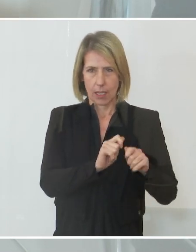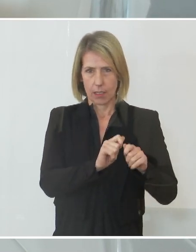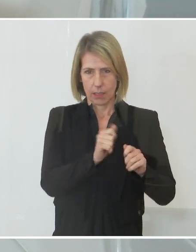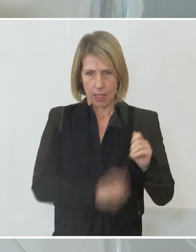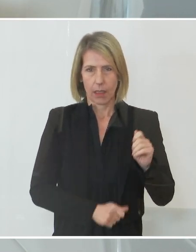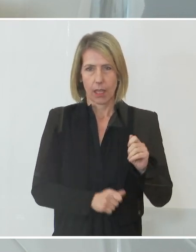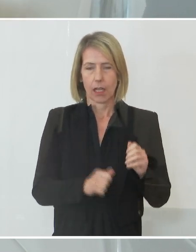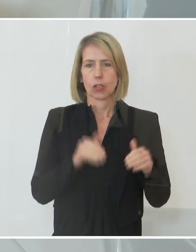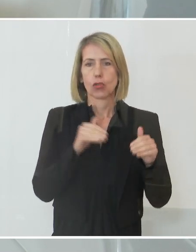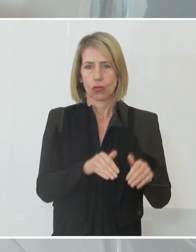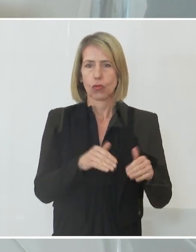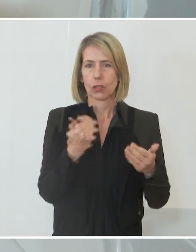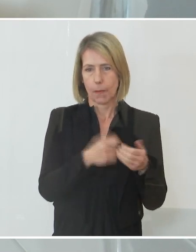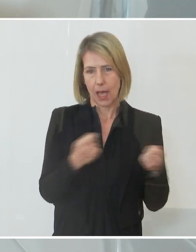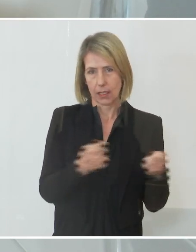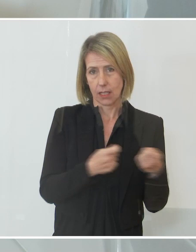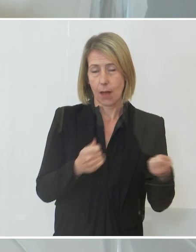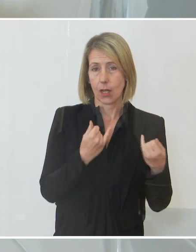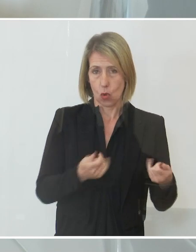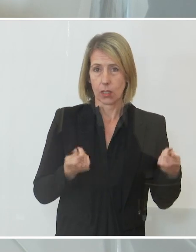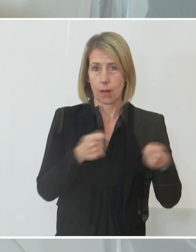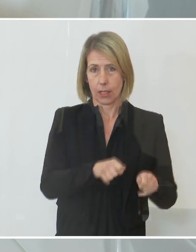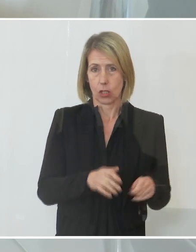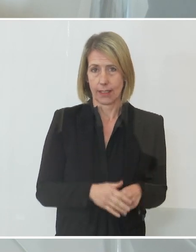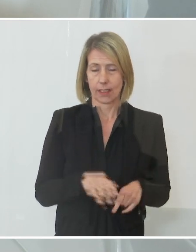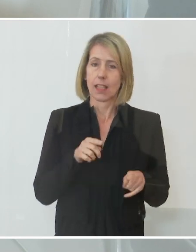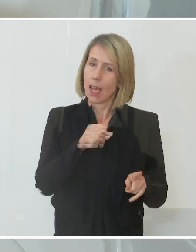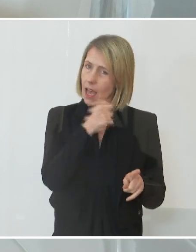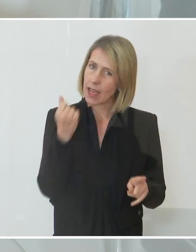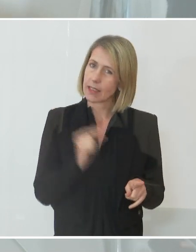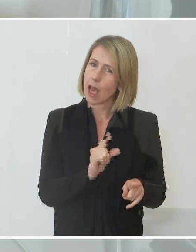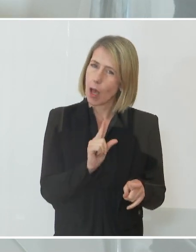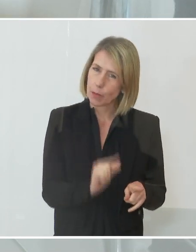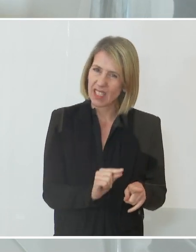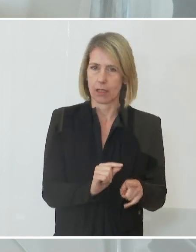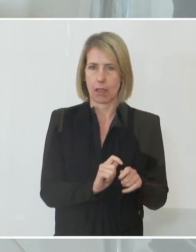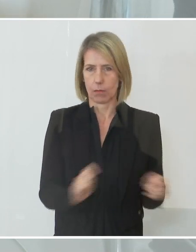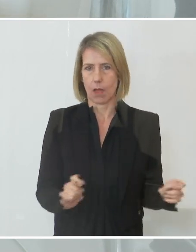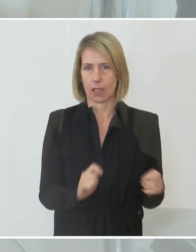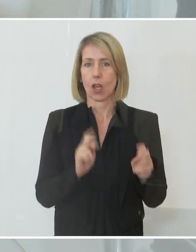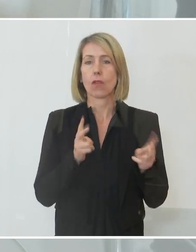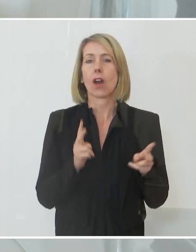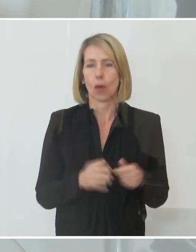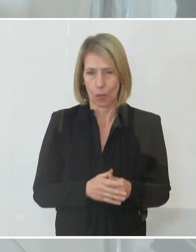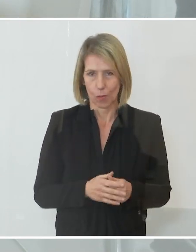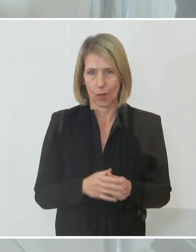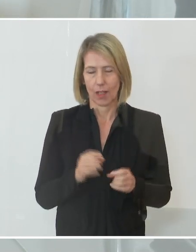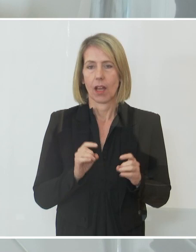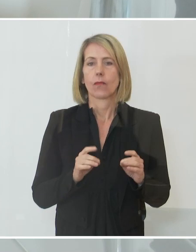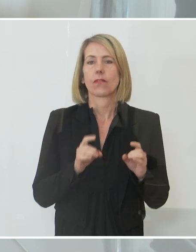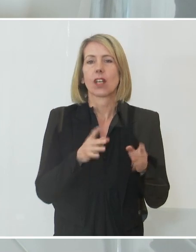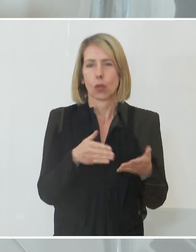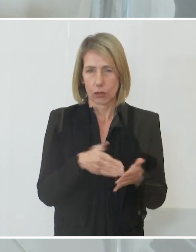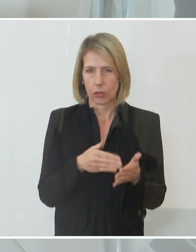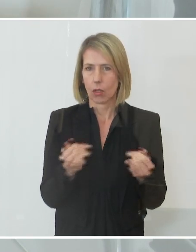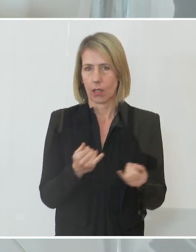nahmen zu beschließen. Und ich sage bewusst Mindeststandard an Schutzmaßnahmen. Warum? Weil das Virus nach